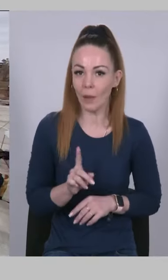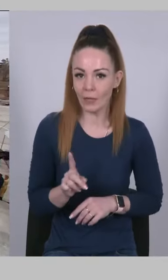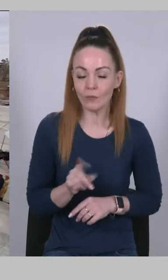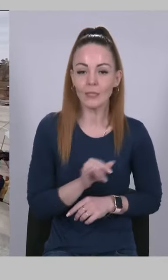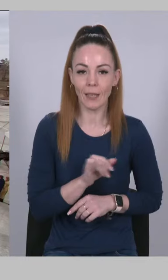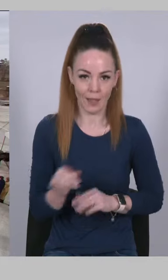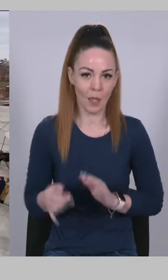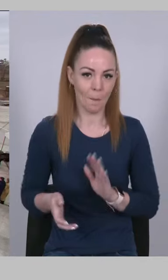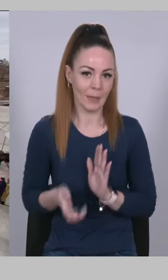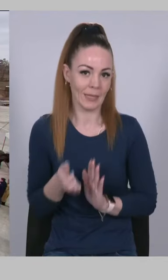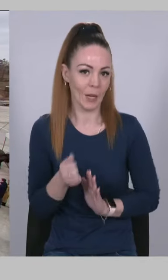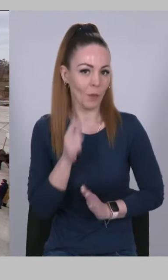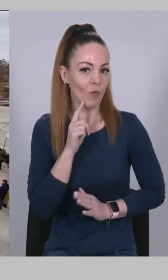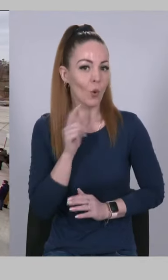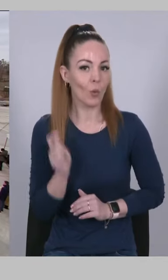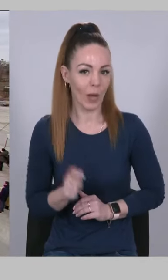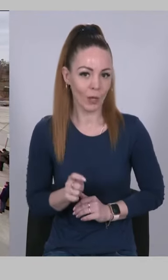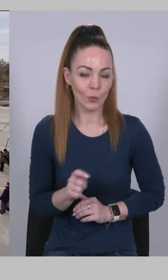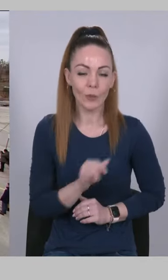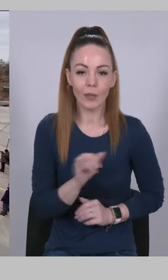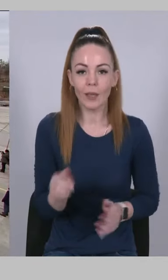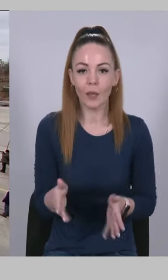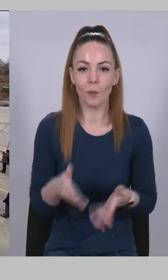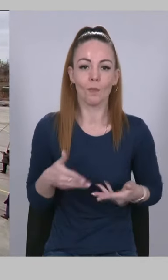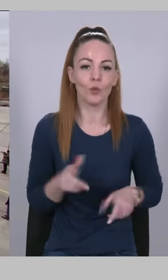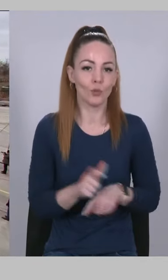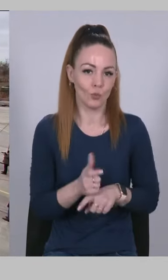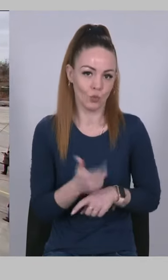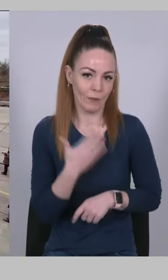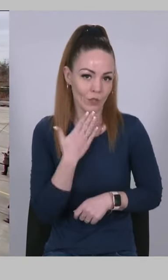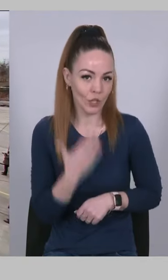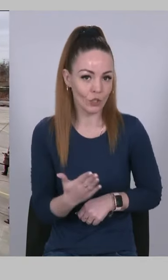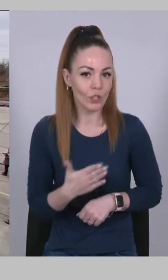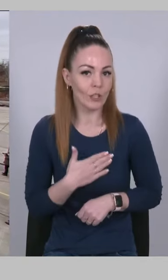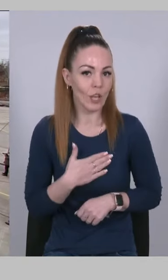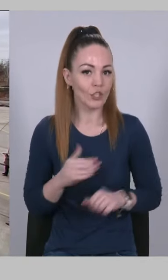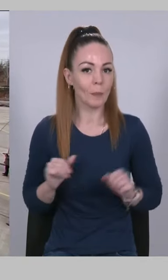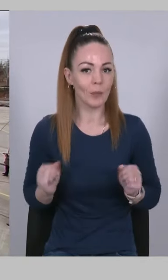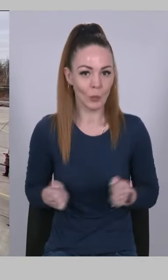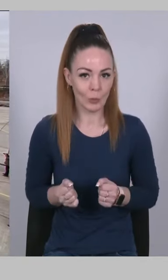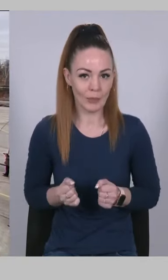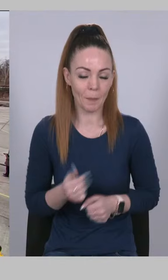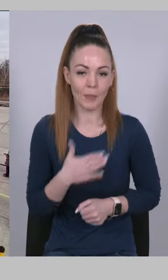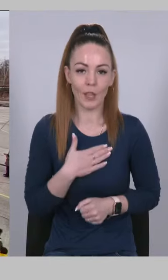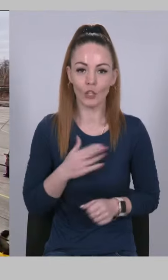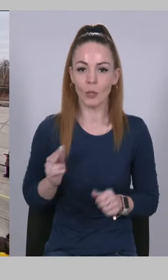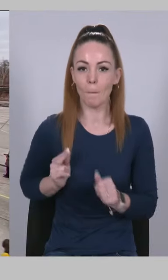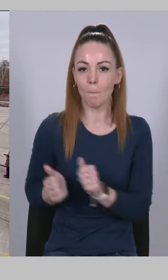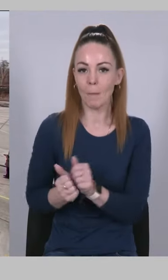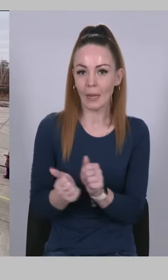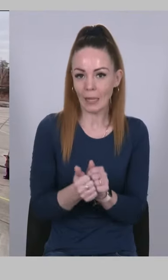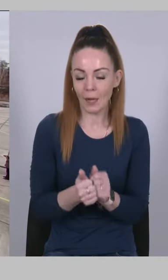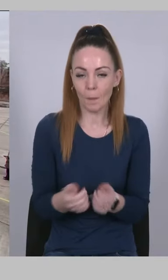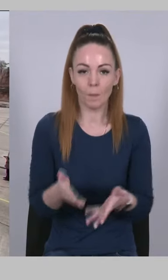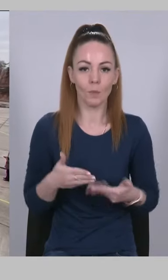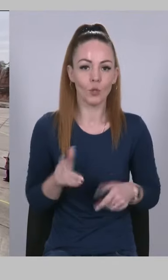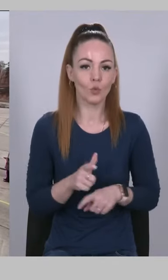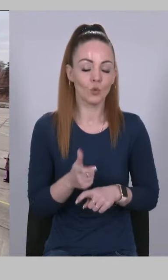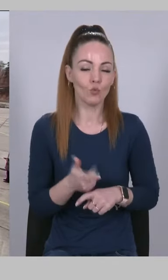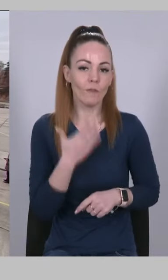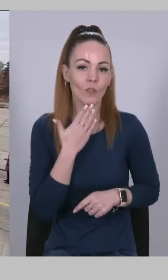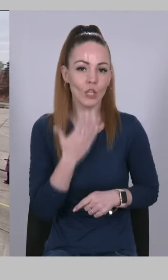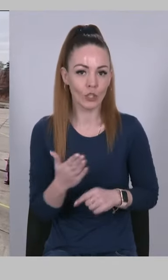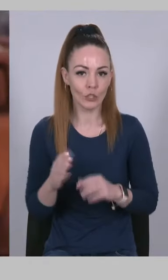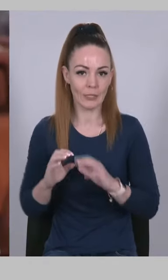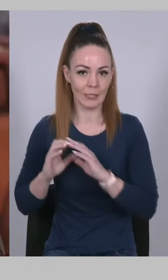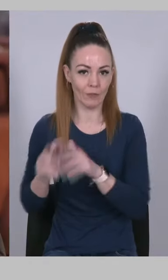підтримав Україну І ми дуже вдячні нашим друзям, нашим партнерам Ми дуже вдячні світові,